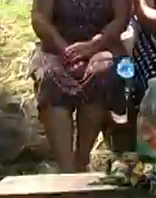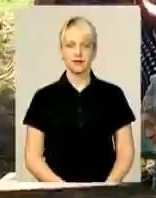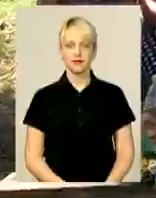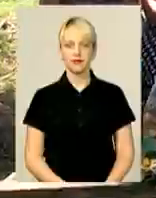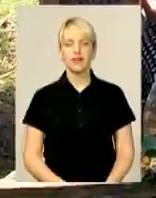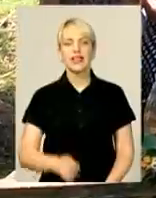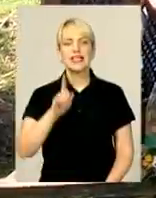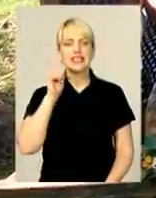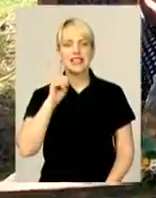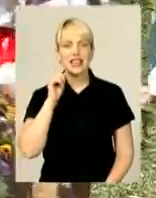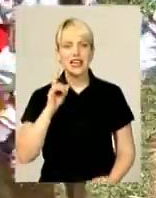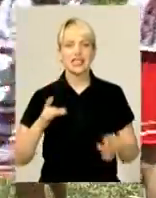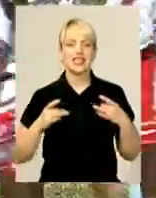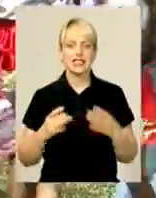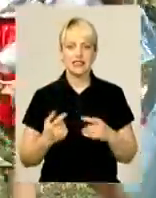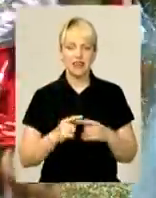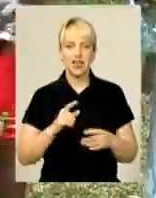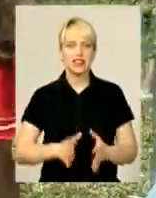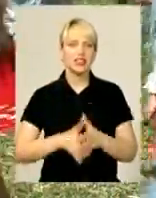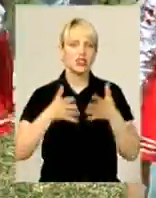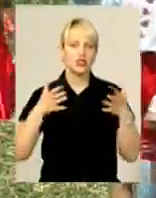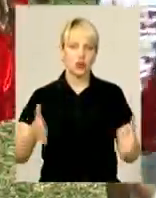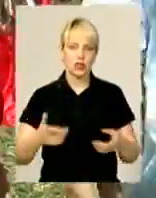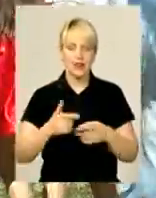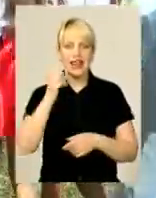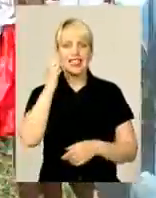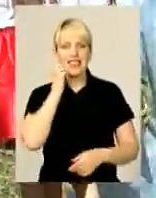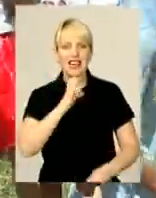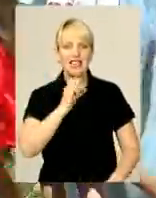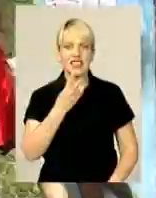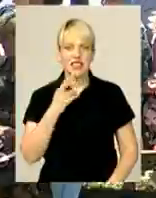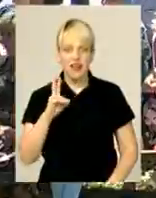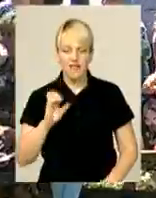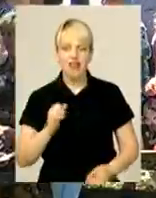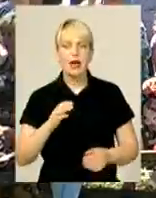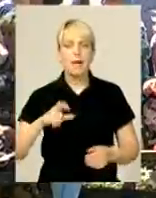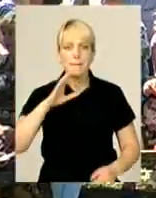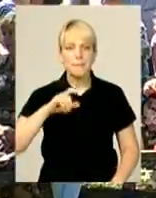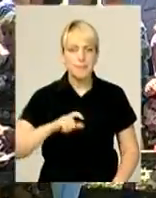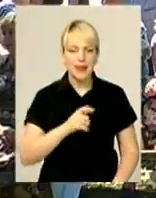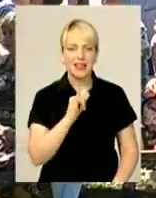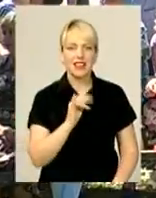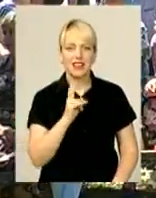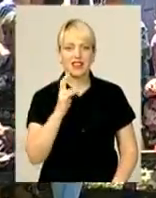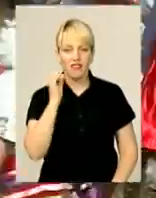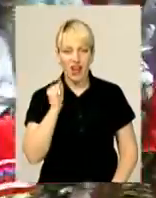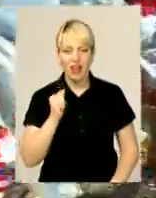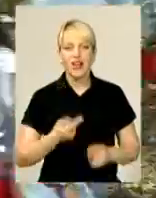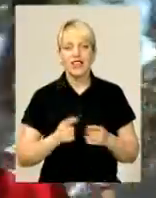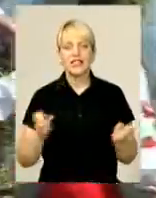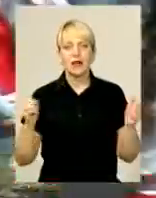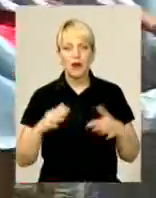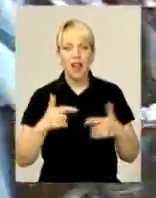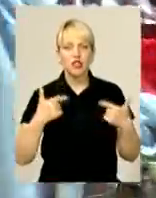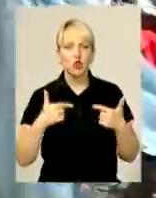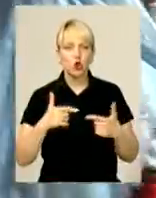Зелені святки із розмахом у Старій Синяві на правому березі річки Іква зібралися місцеві жителі та гості з кількох інших